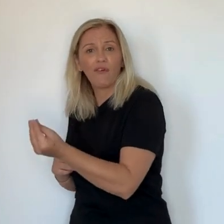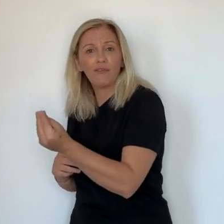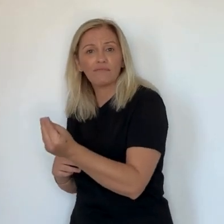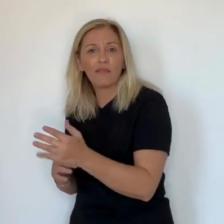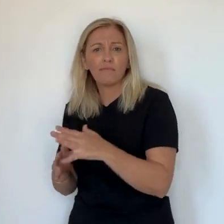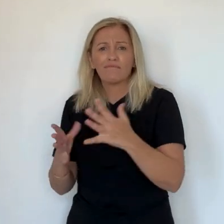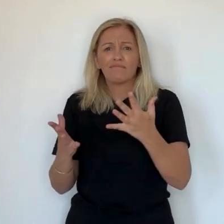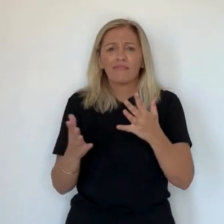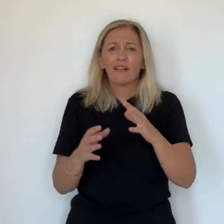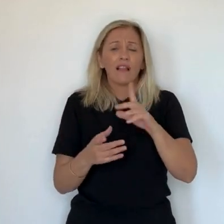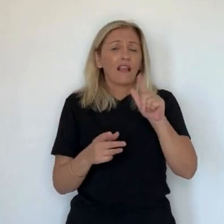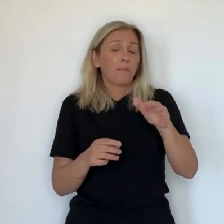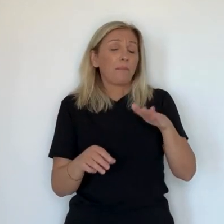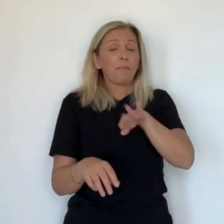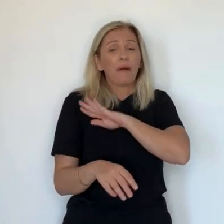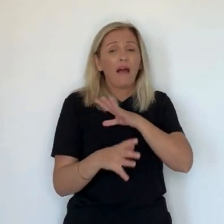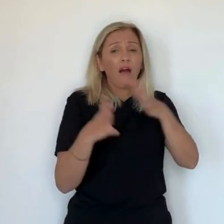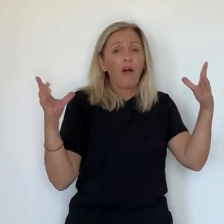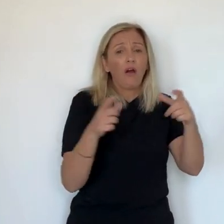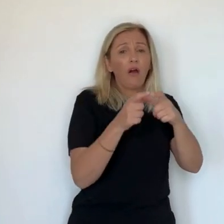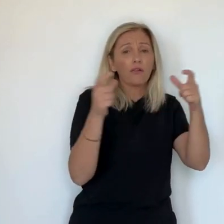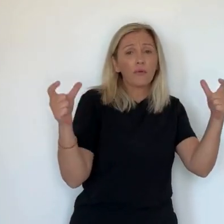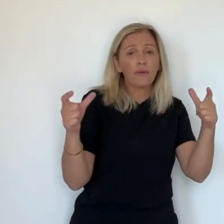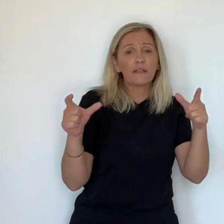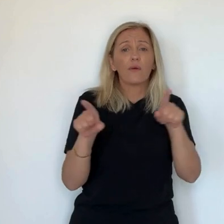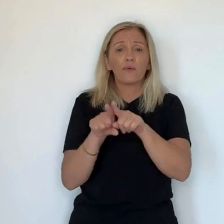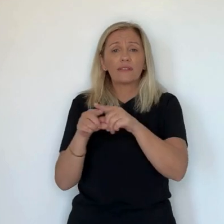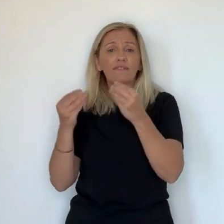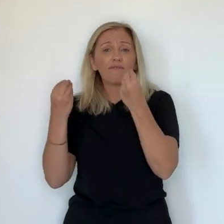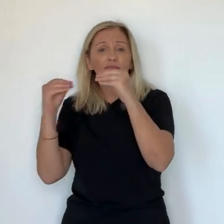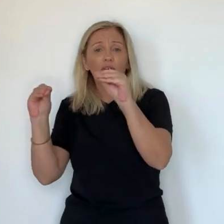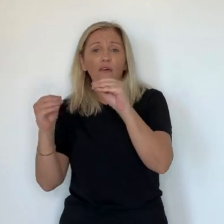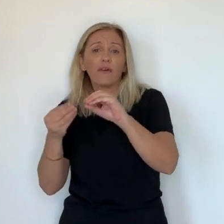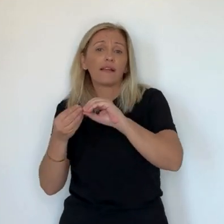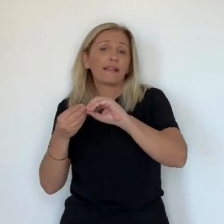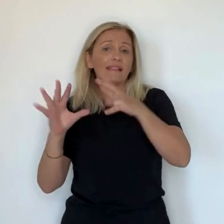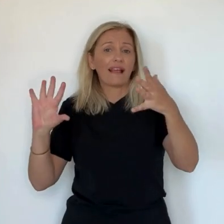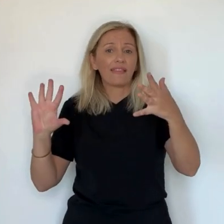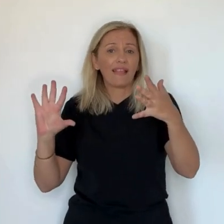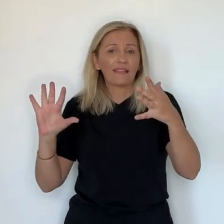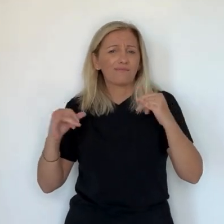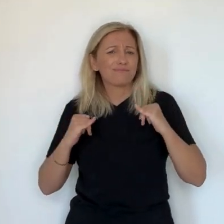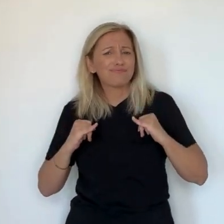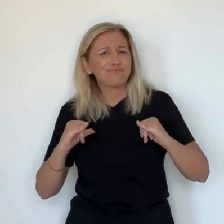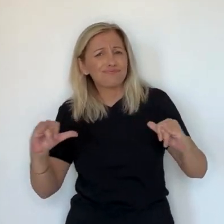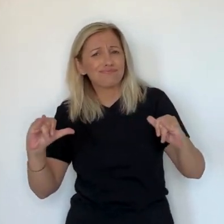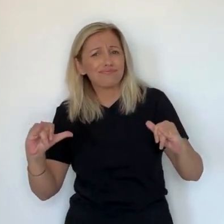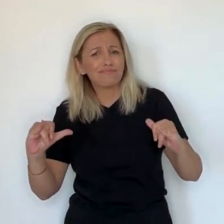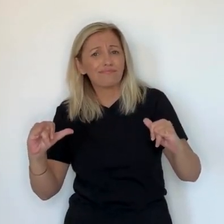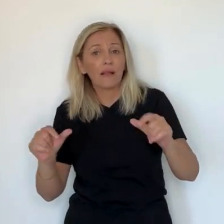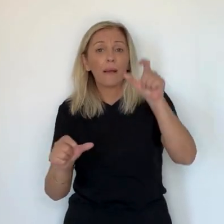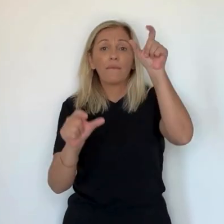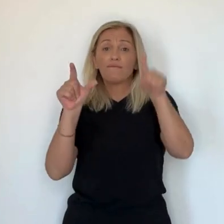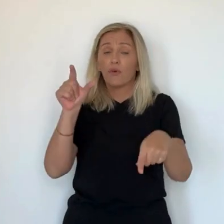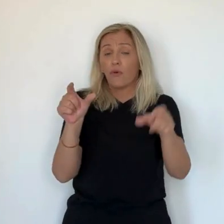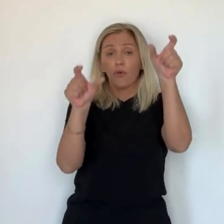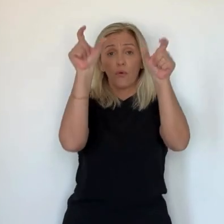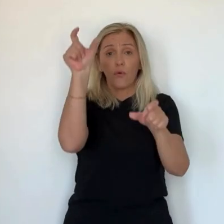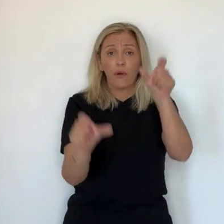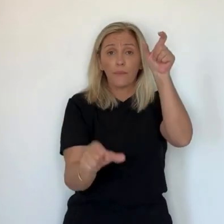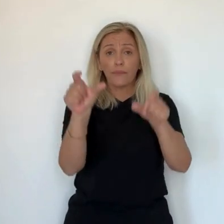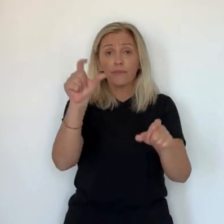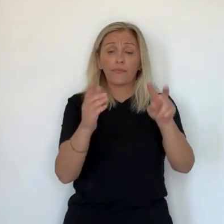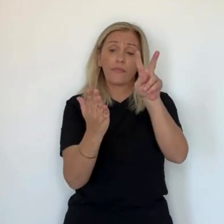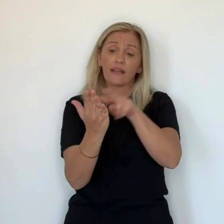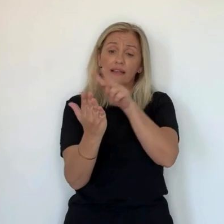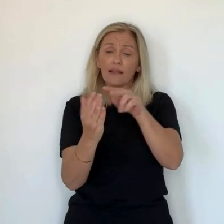surfaces culturelles et les opérateurs de vente en ligne, soigner les lecteurs est une nécessité. Pour la rentrée littéraire, on a pris des